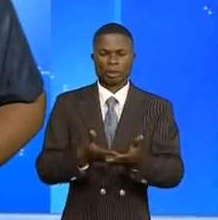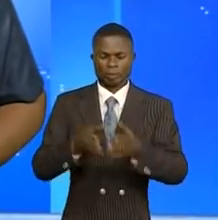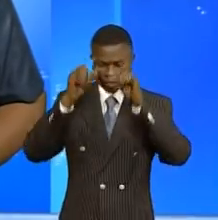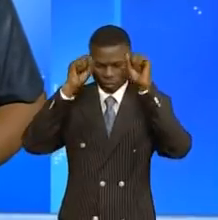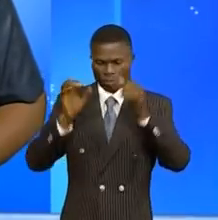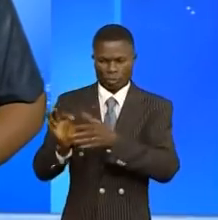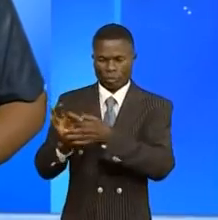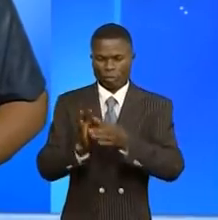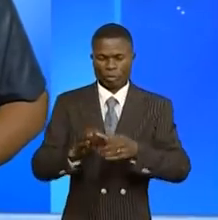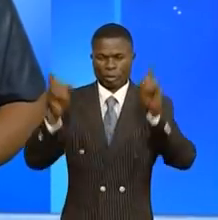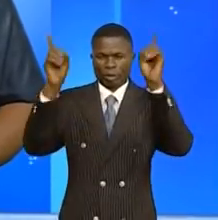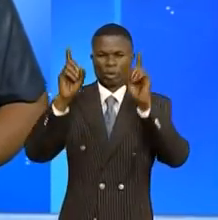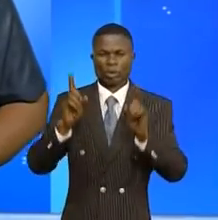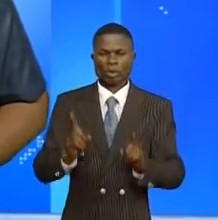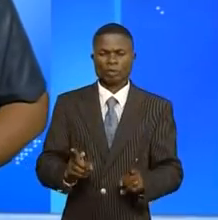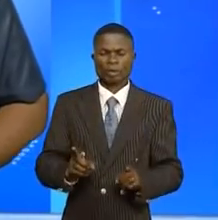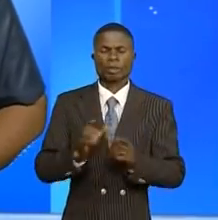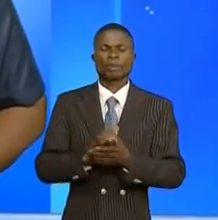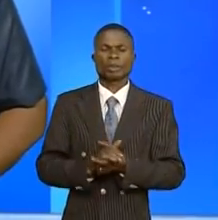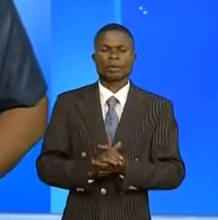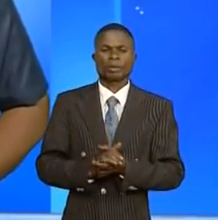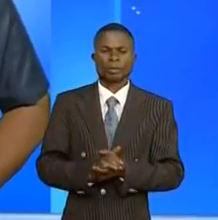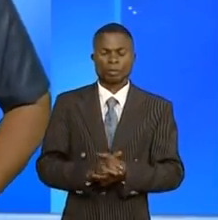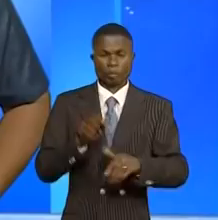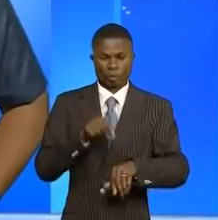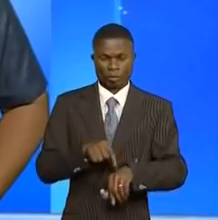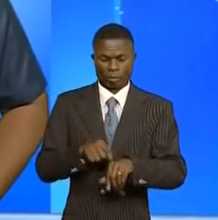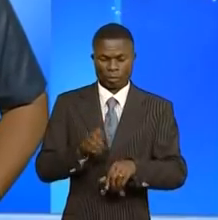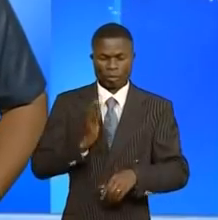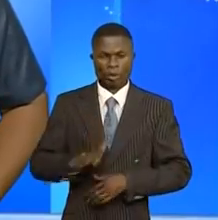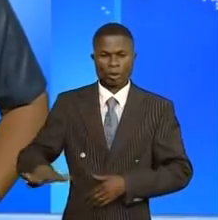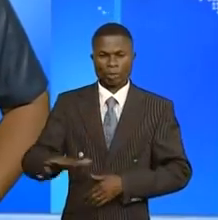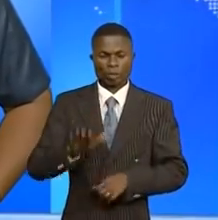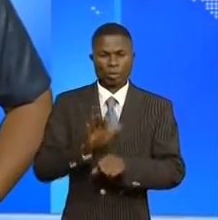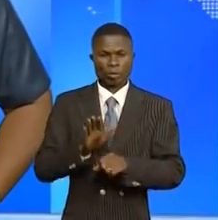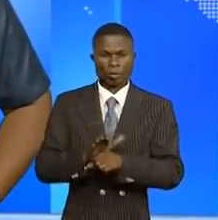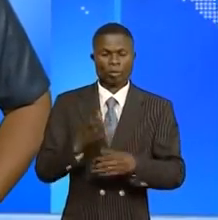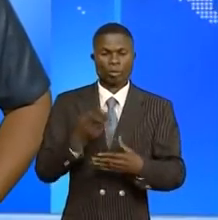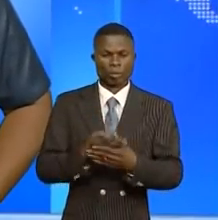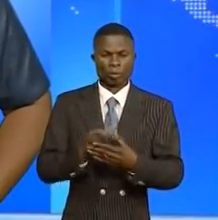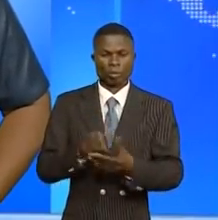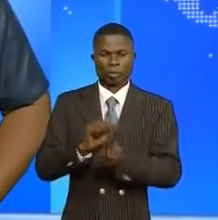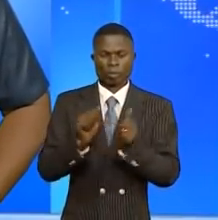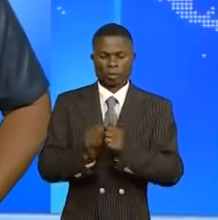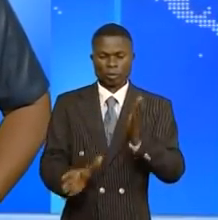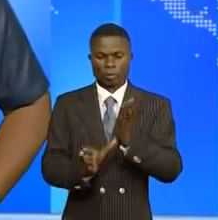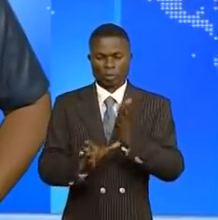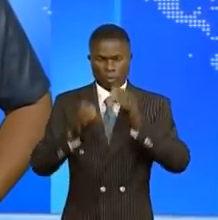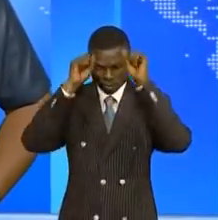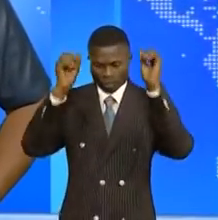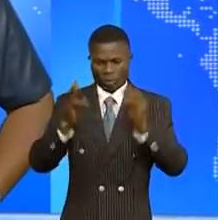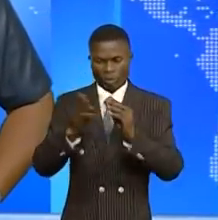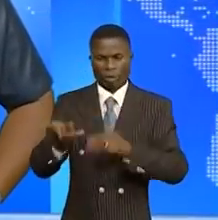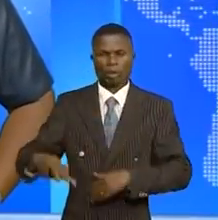président en exercice de l'Union africaine. Pendant ces temps au pays et à Tanganyika, le président et vice-président de l